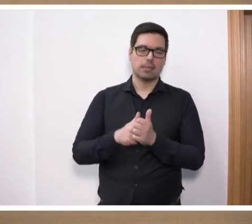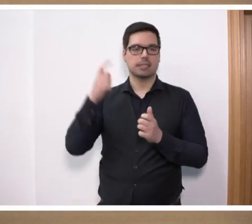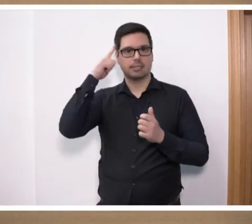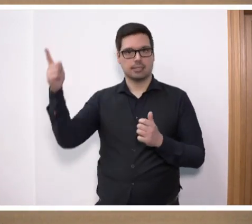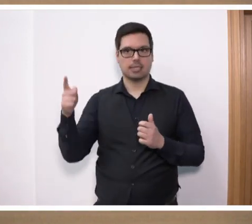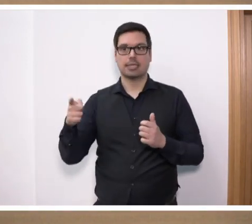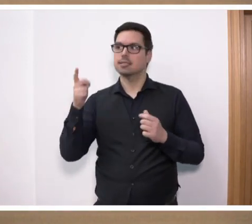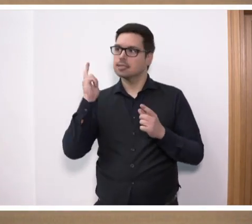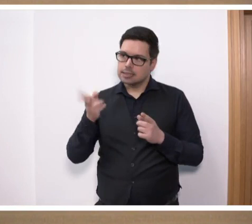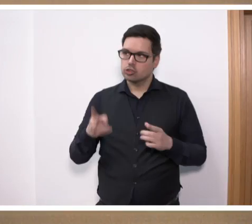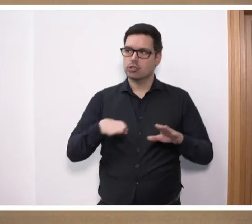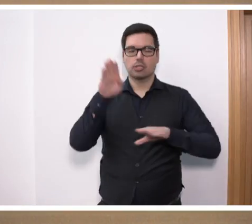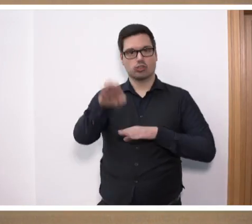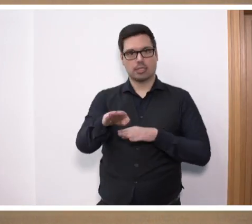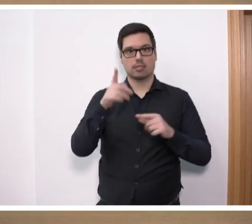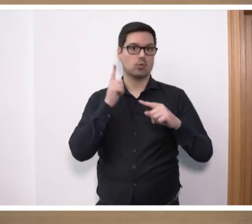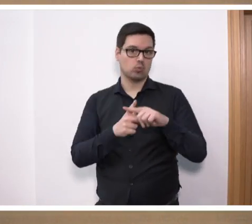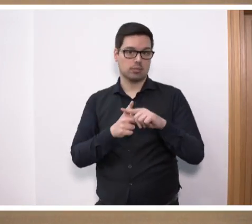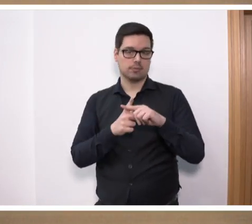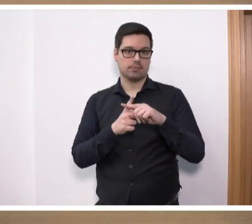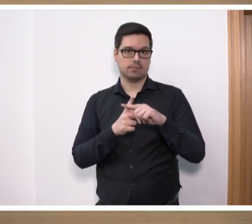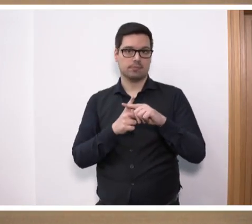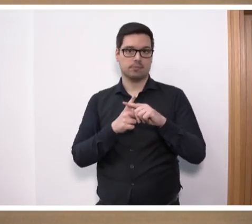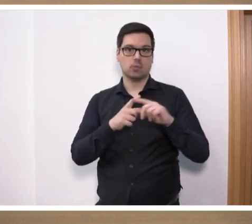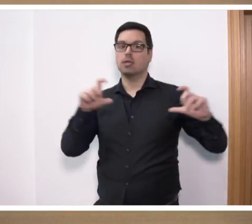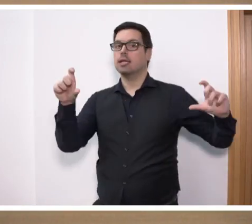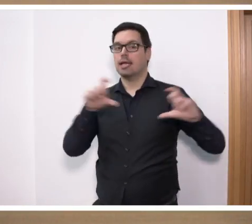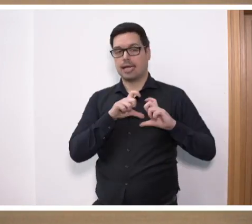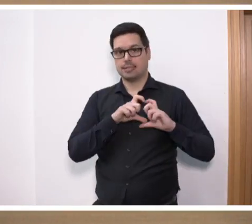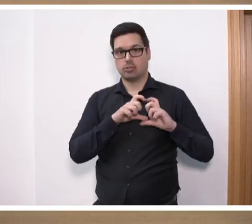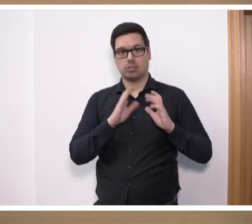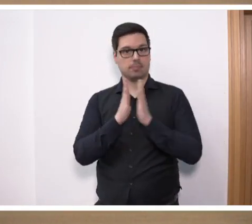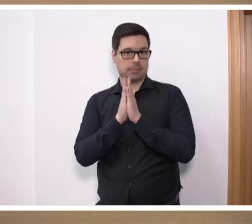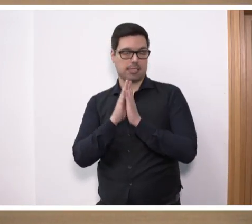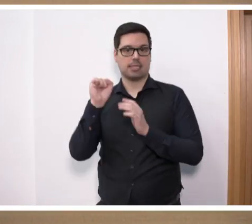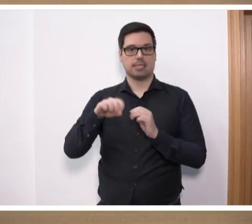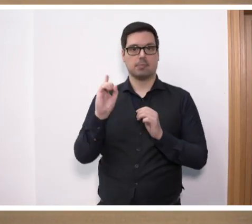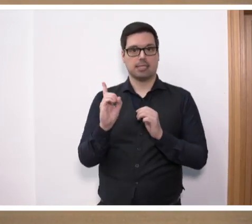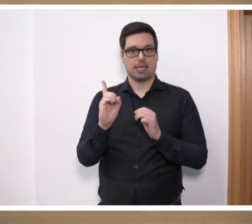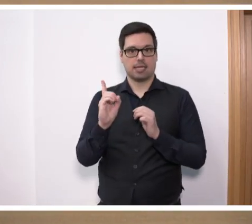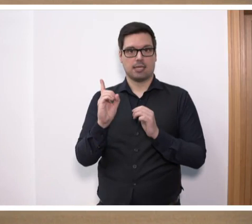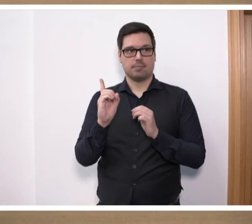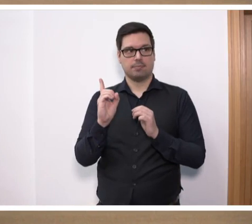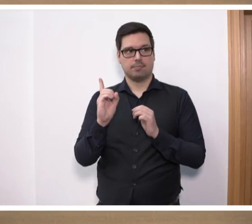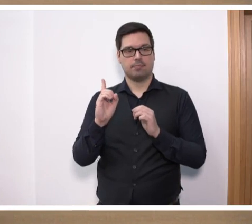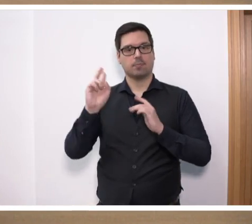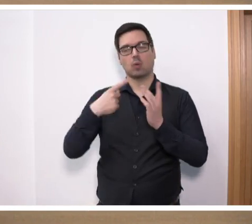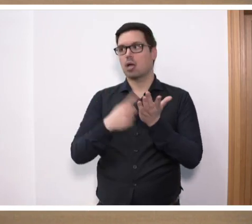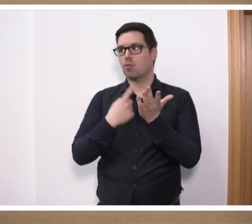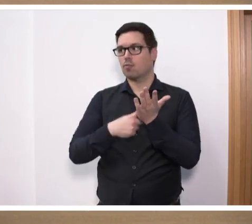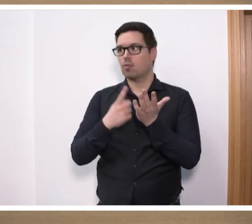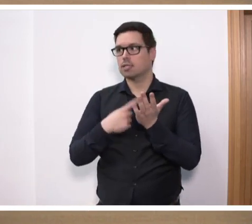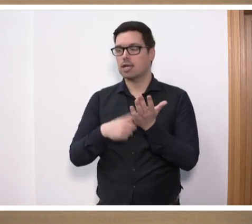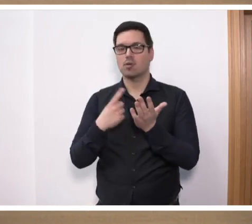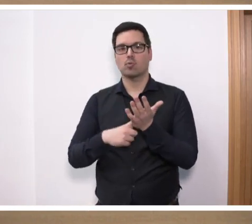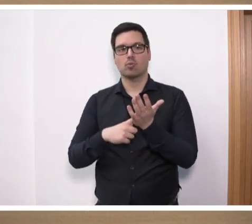Schritt. Und abschließend nur noch einmal eine herzliche Bitte an die SPD-Fraktion, aber auch eine Aufforderung. Ich habe es